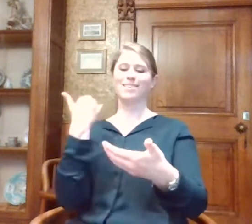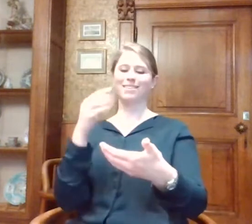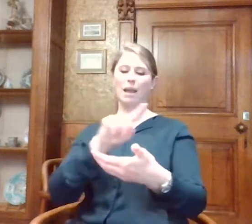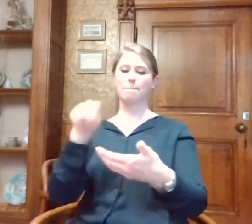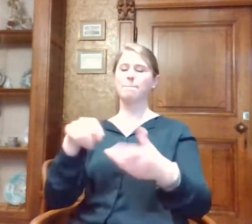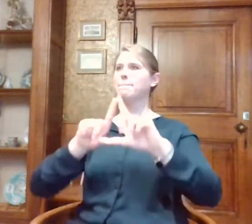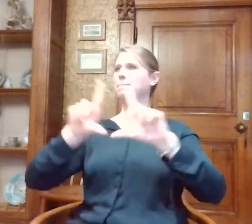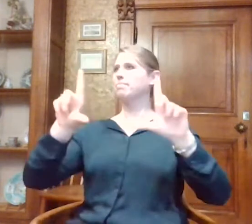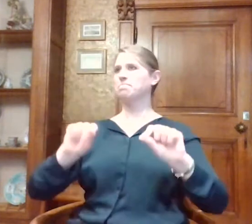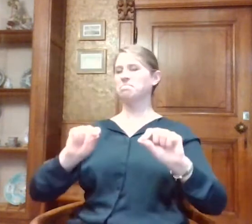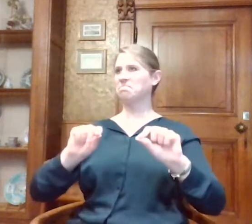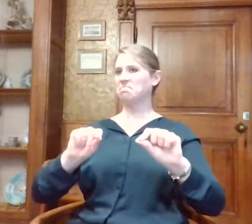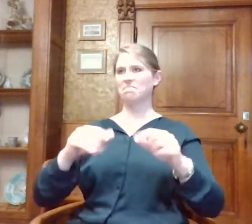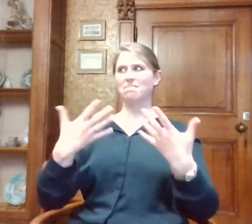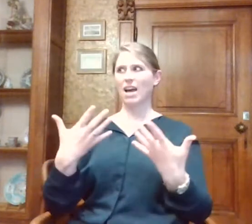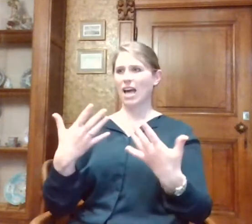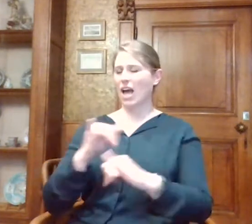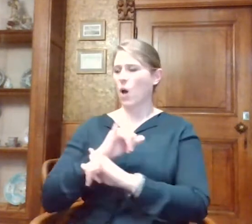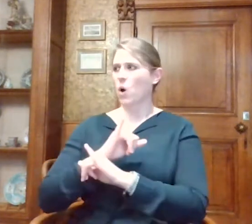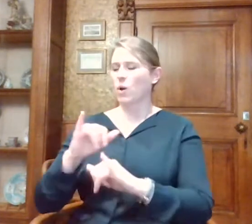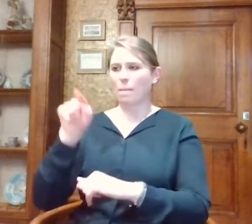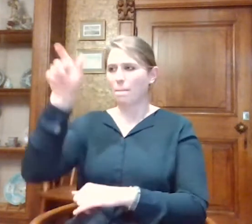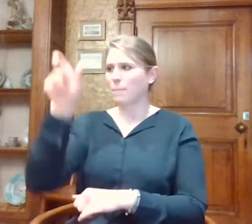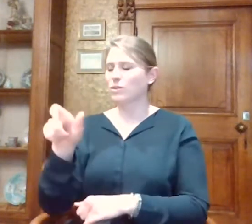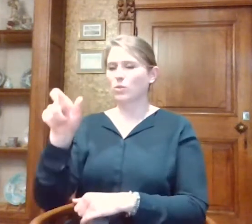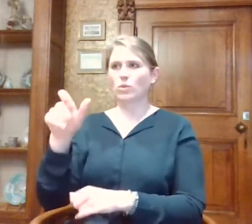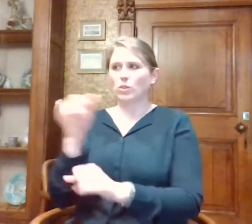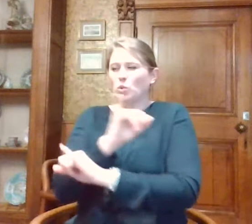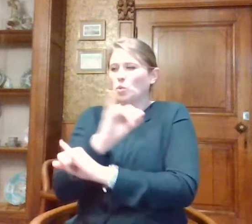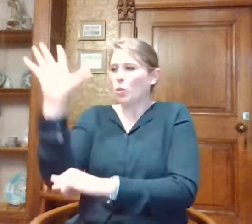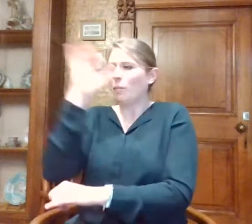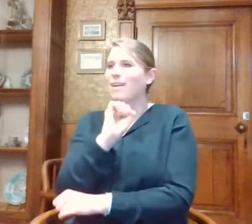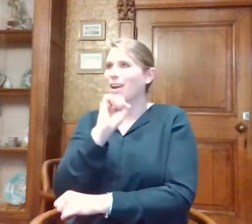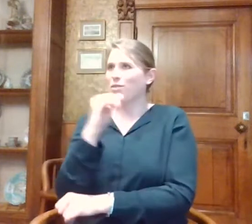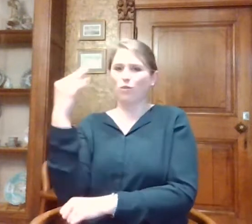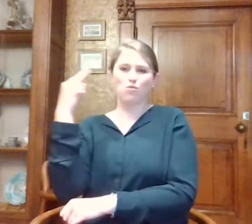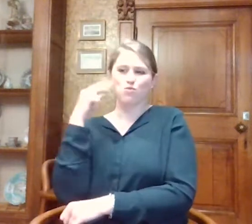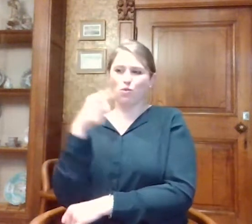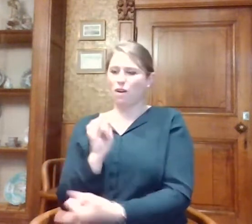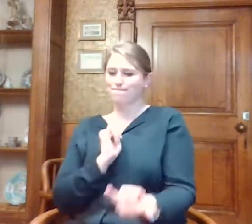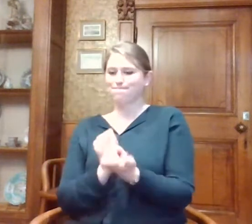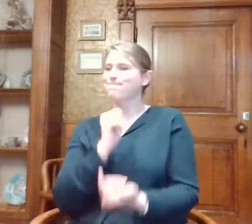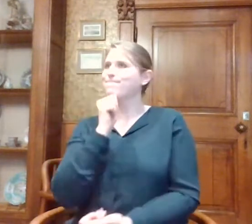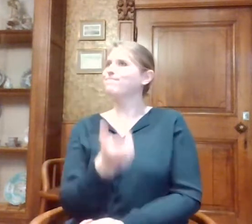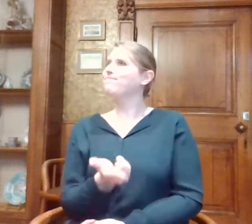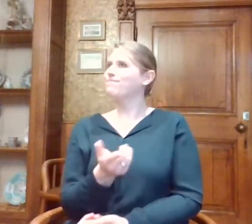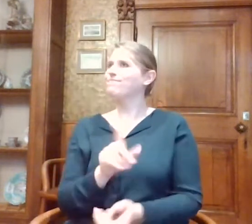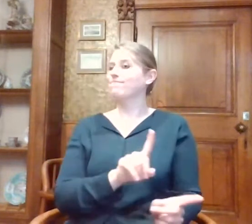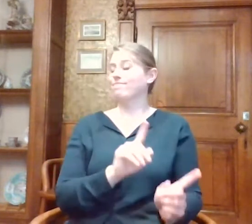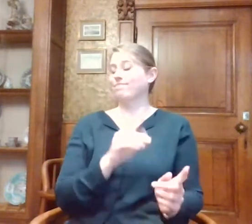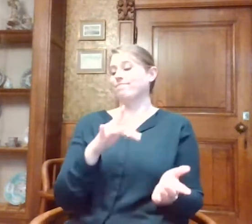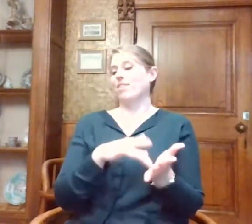En op geen enkele manier kregen wij aan die mensen eigenlijk verkocht dat dat voor dove mensen geen optie is. Dus wij zijn daarom